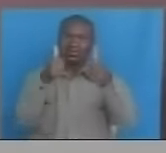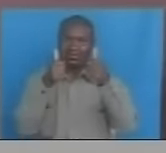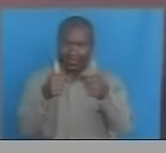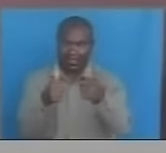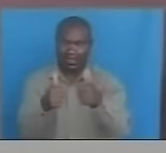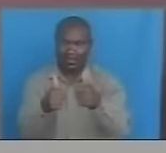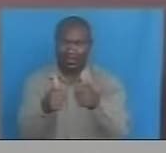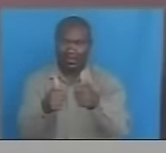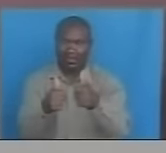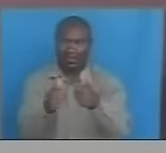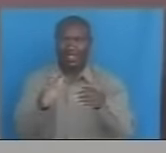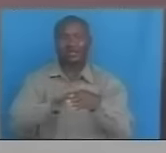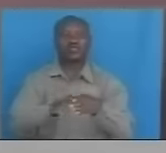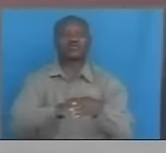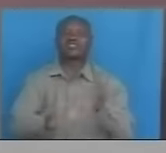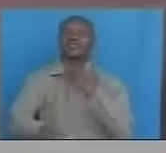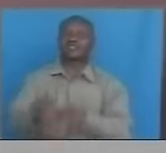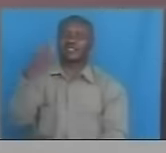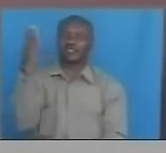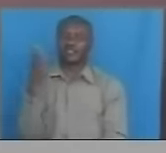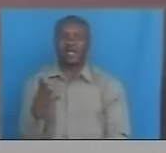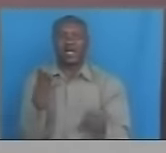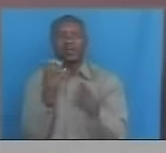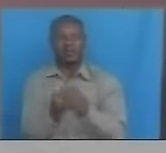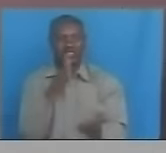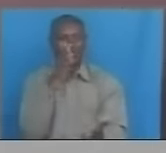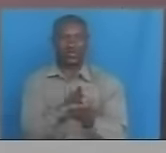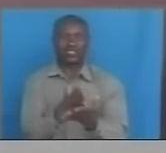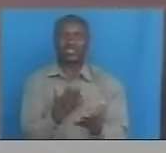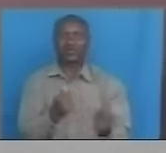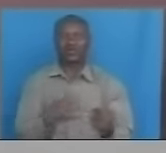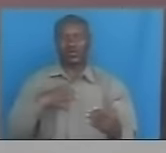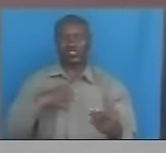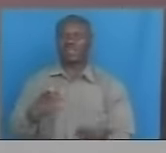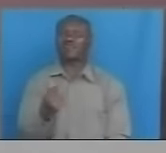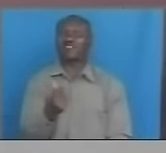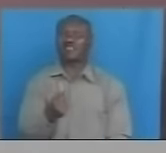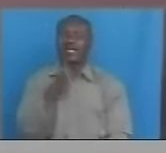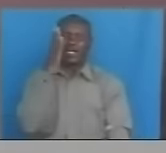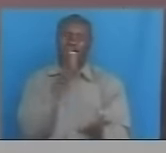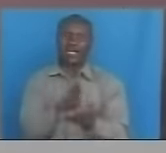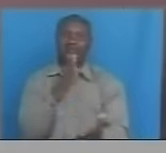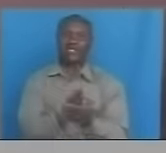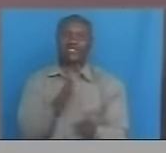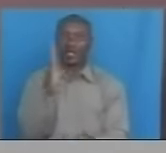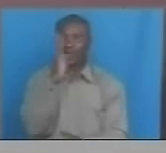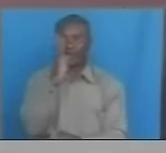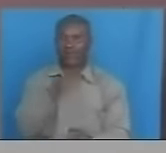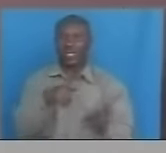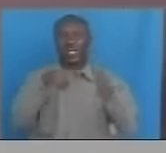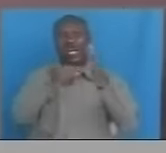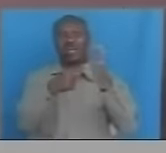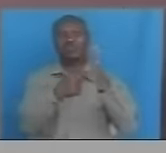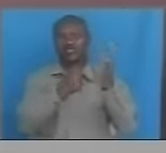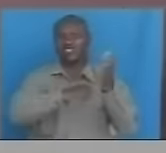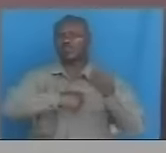Ya matumizi ya serekali Hii ni pamoja na kwa kikisha kuwa wizara Feather Inakamilisha mapema Kanuni za